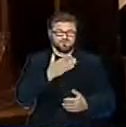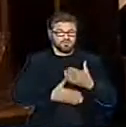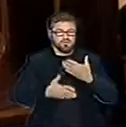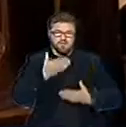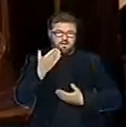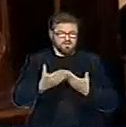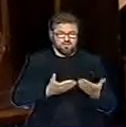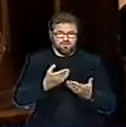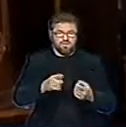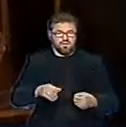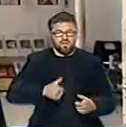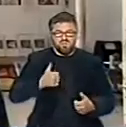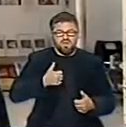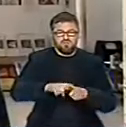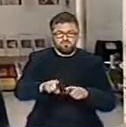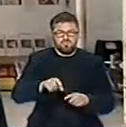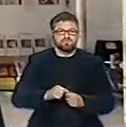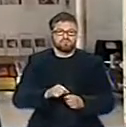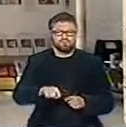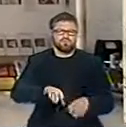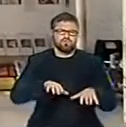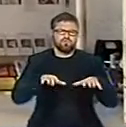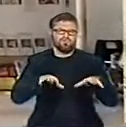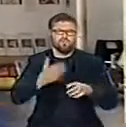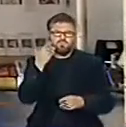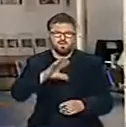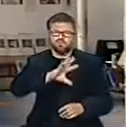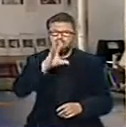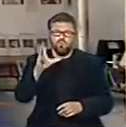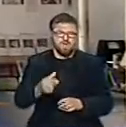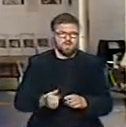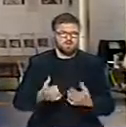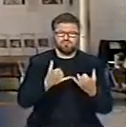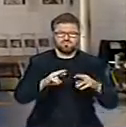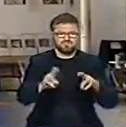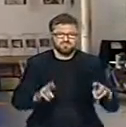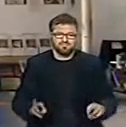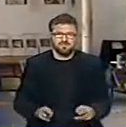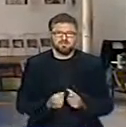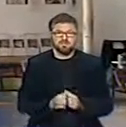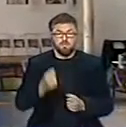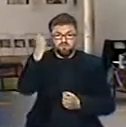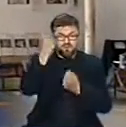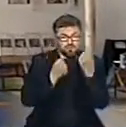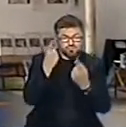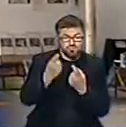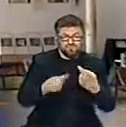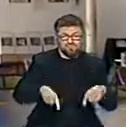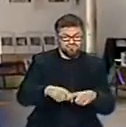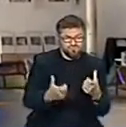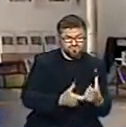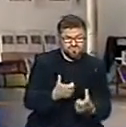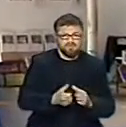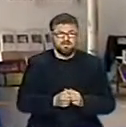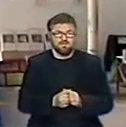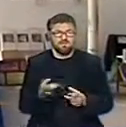przedsięwzięcie. Jest tutaj mnóstwo bardzo ładnych przedmiotów, ładnych rzeczy, pomysłowe wykonanie,